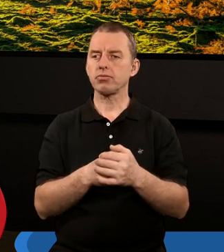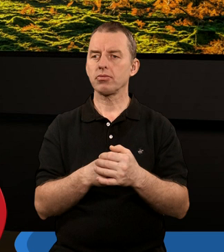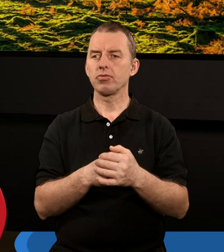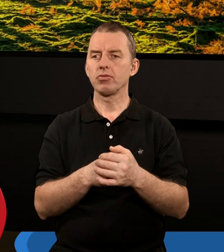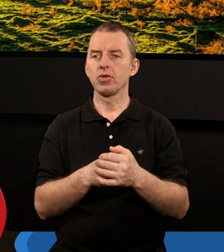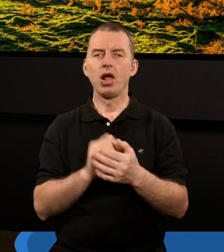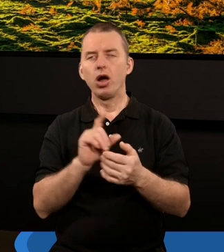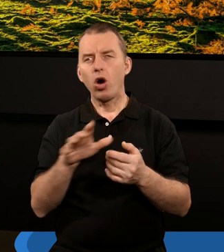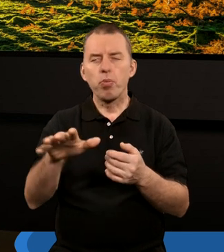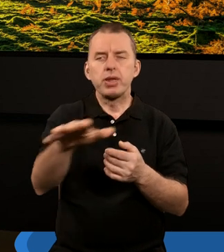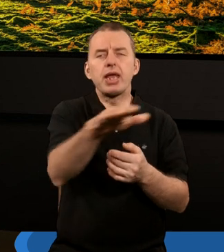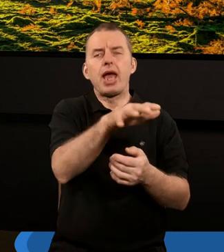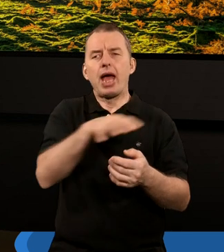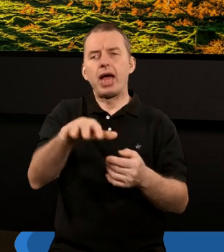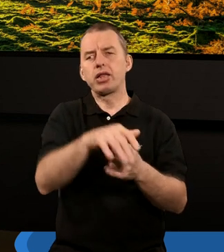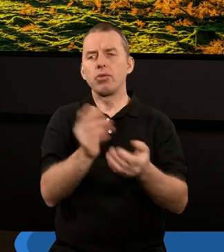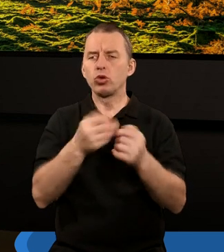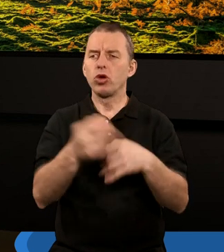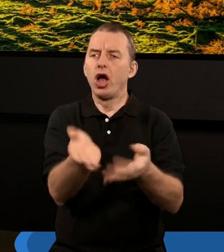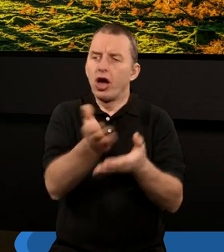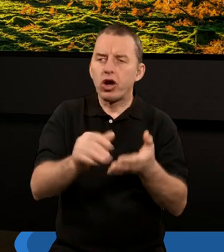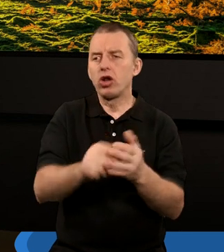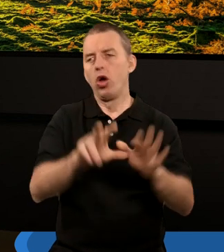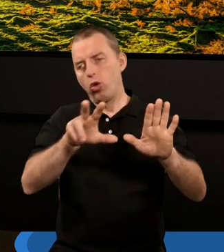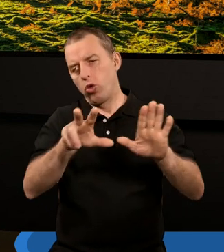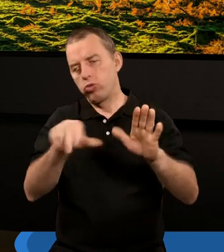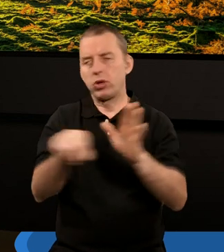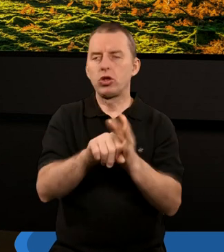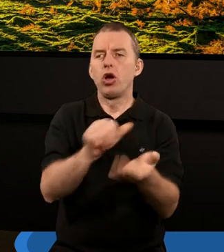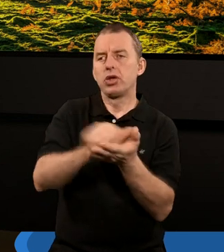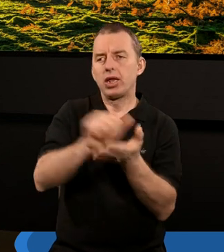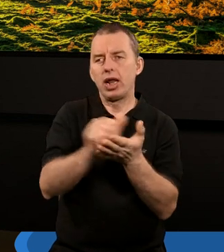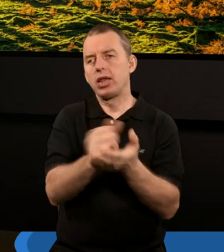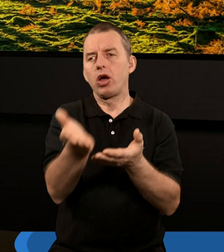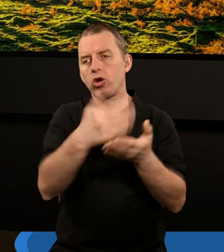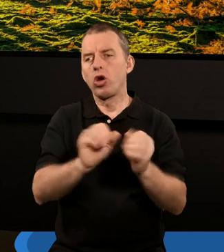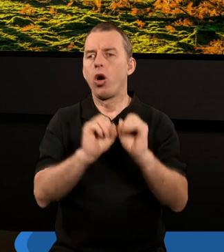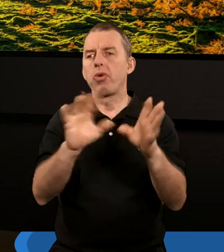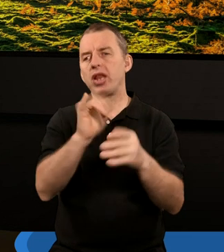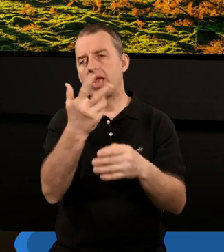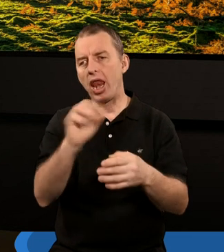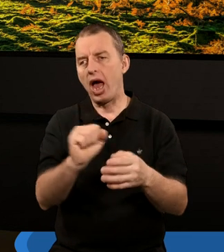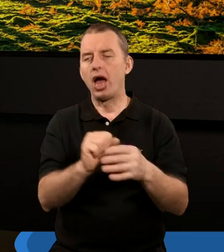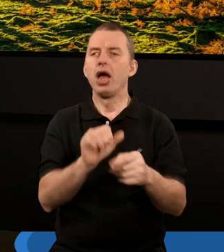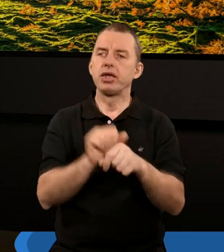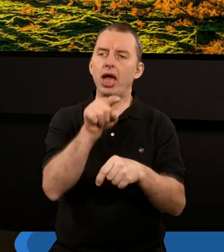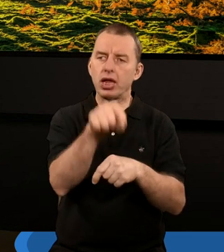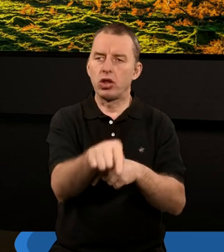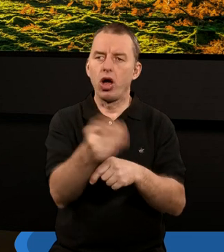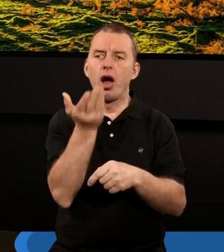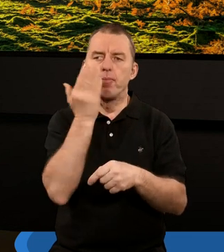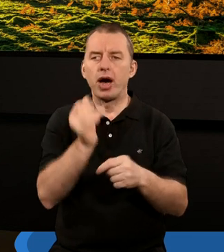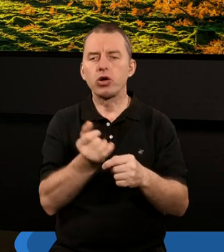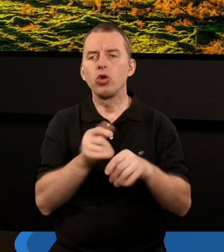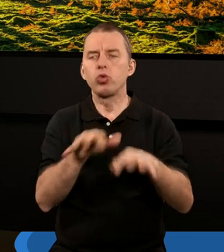Obiektem naszego studium będą rozdziały od 8 aż do 11 z Księgi Apokalipsy. Jest to bardzo